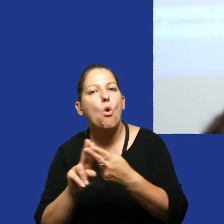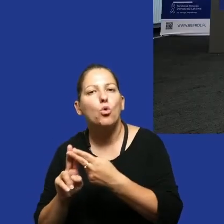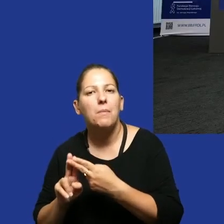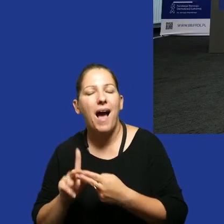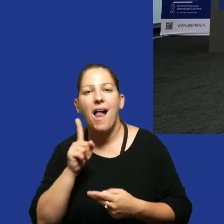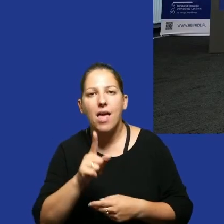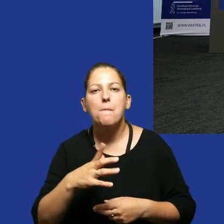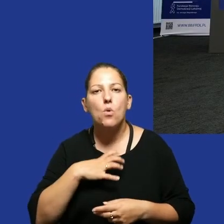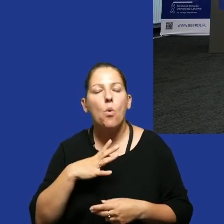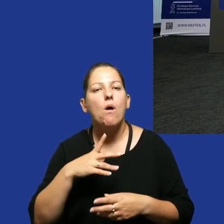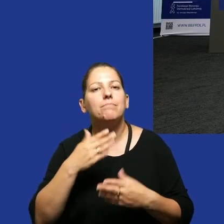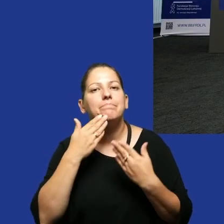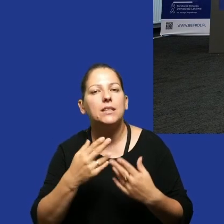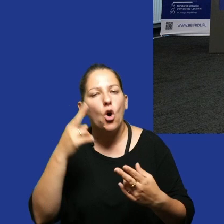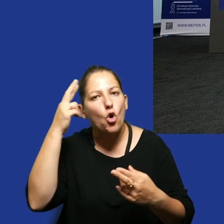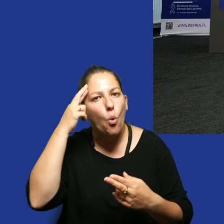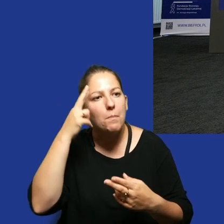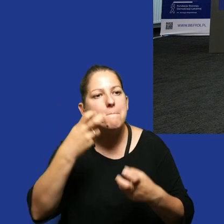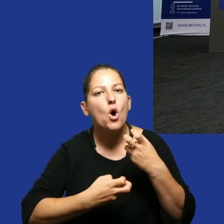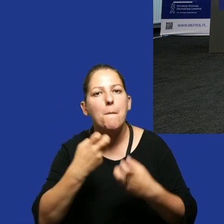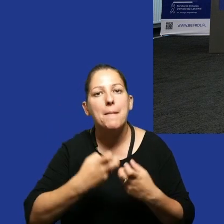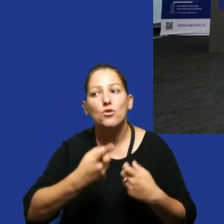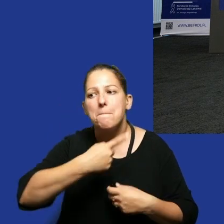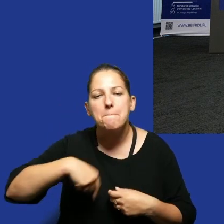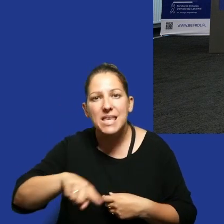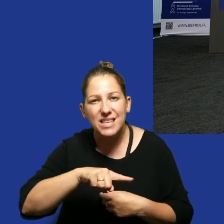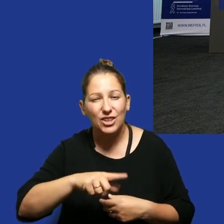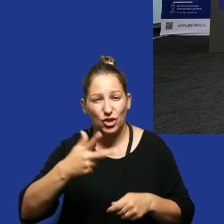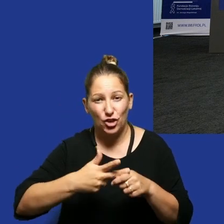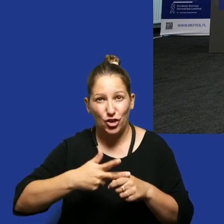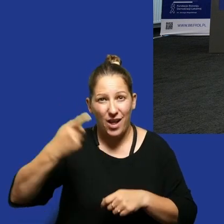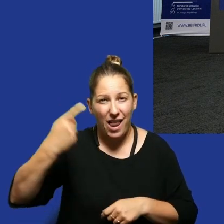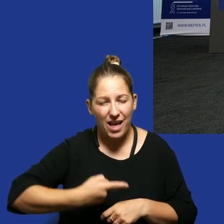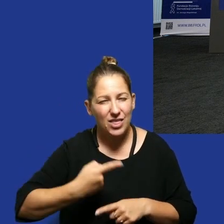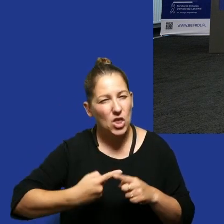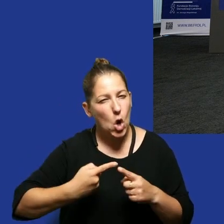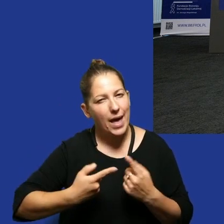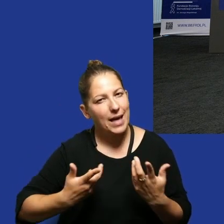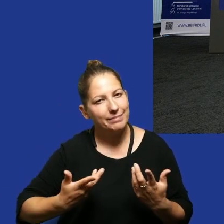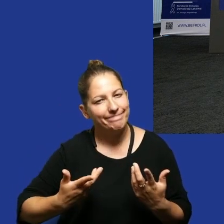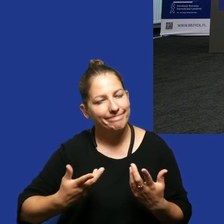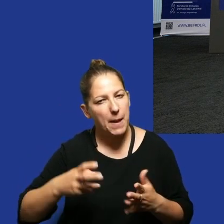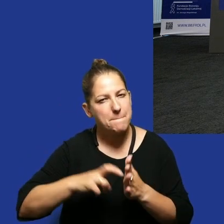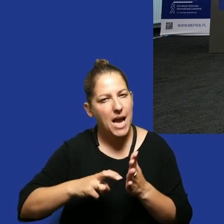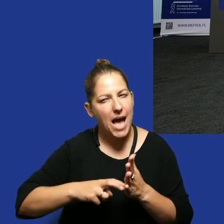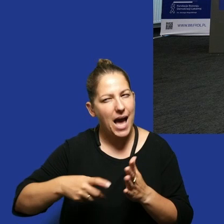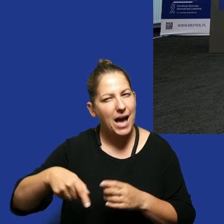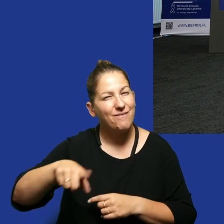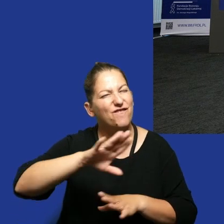ale niech ono się bierze ze zrozumienia problemu jakim jest to że my przez 30 lat trochę nie odrobiliśmy wszyscy